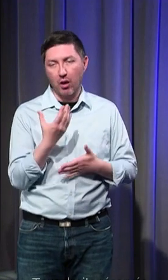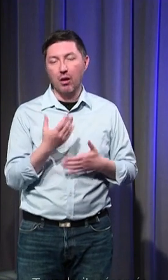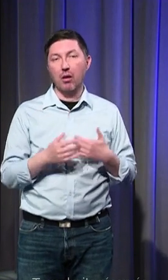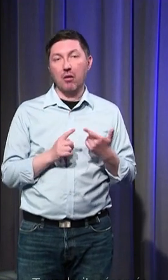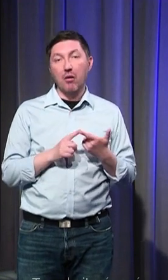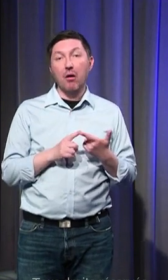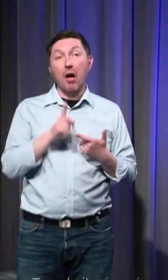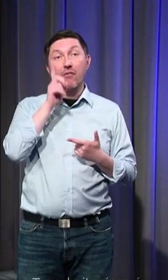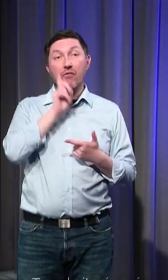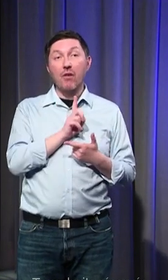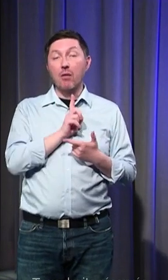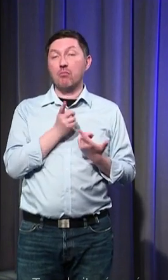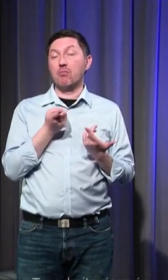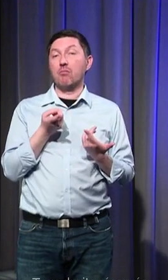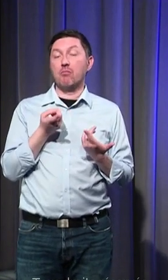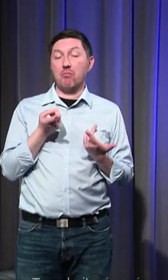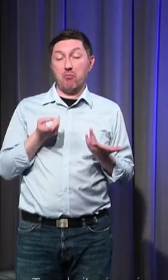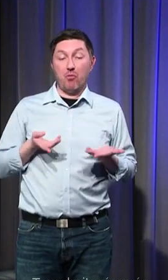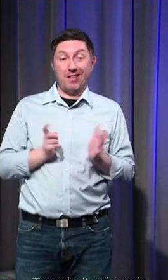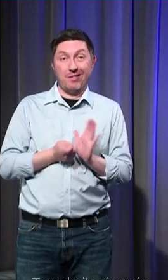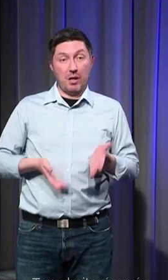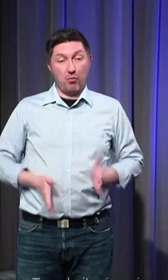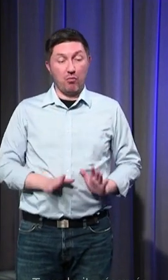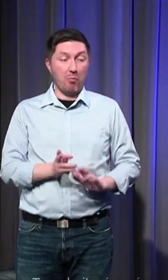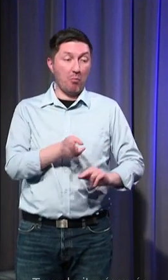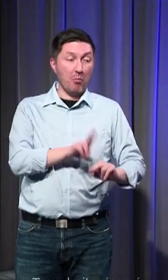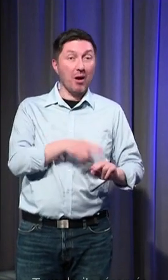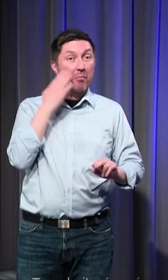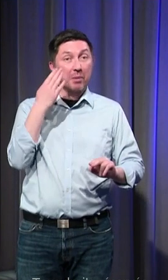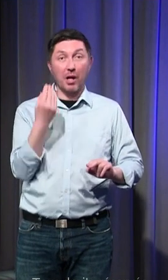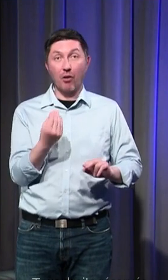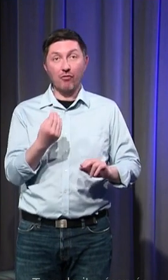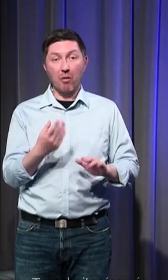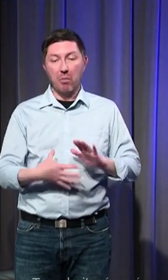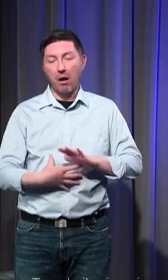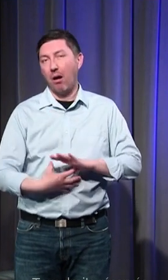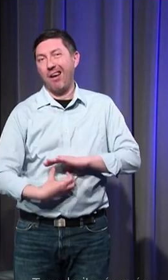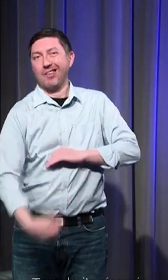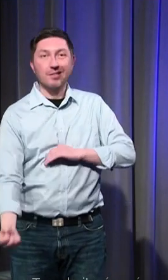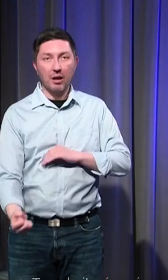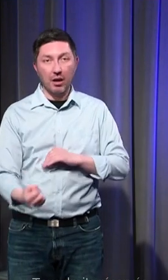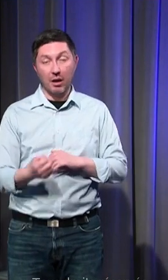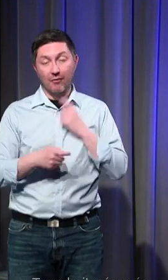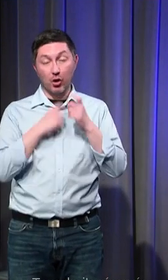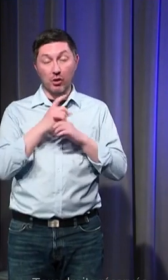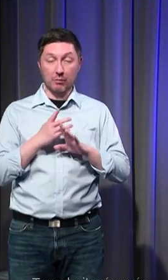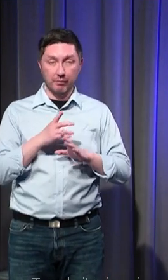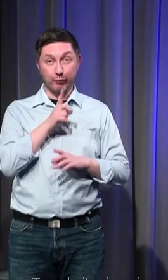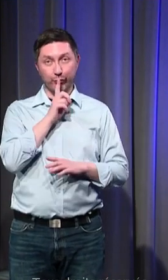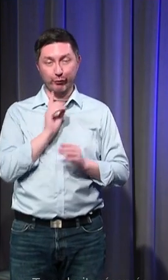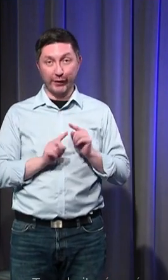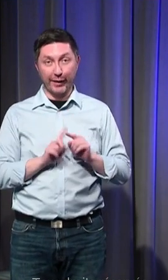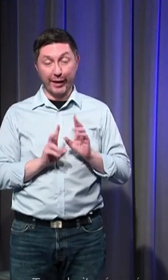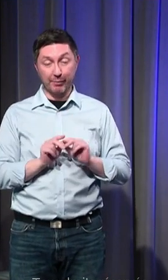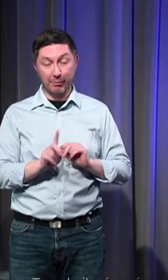des femmes mortes en couche quand l'enfant n'est pas extrait violemment je passe les détails parce que l'idée